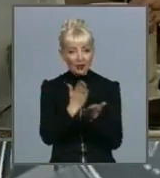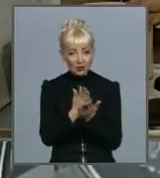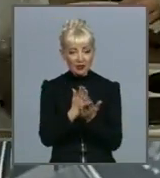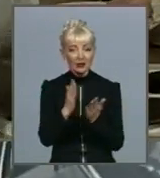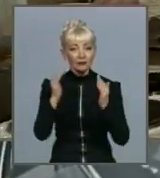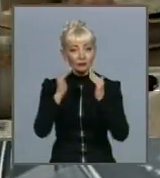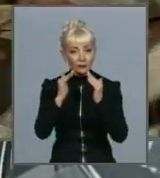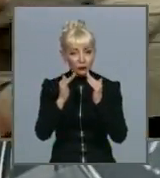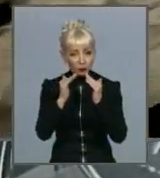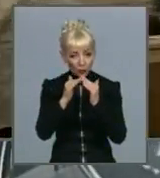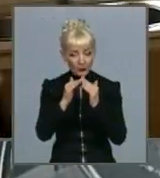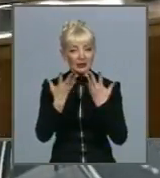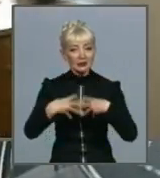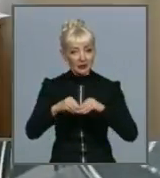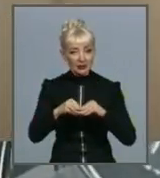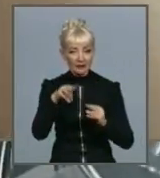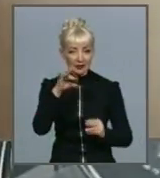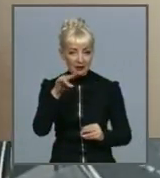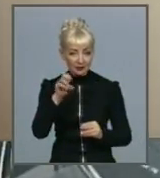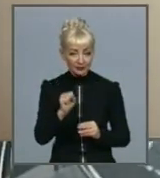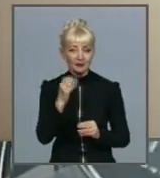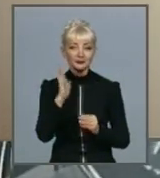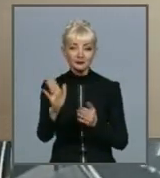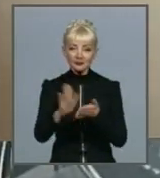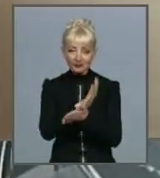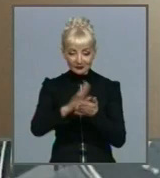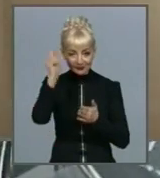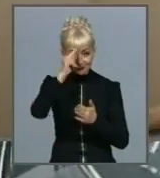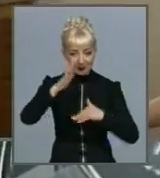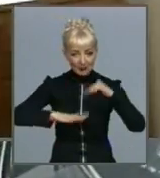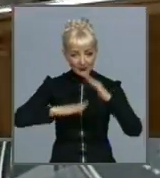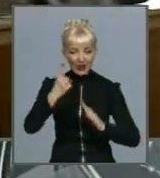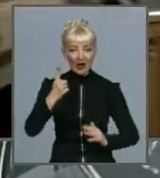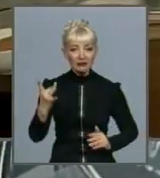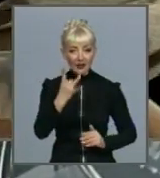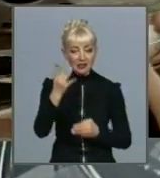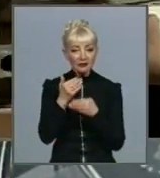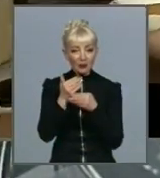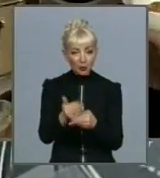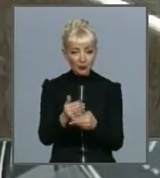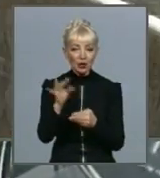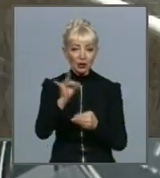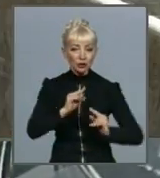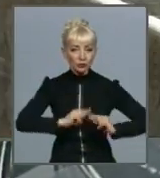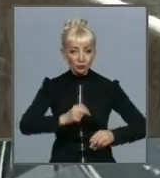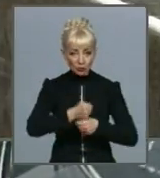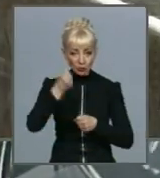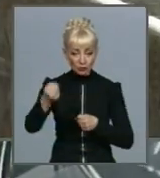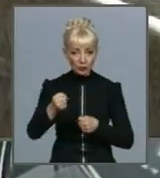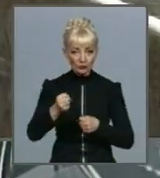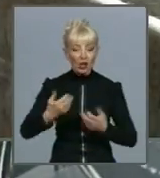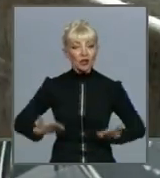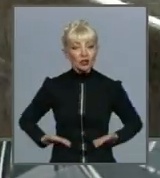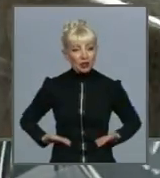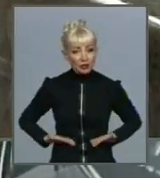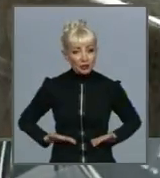їм безоплатне оволодіння професією, одноразову матеріальну допомогу, працевлаштування. Щодо житла, то за дитиною